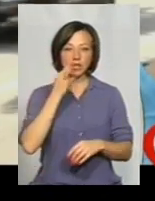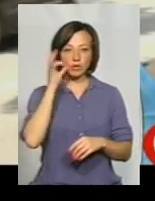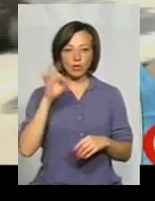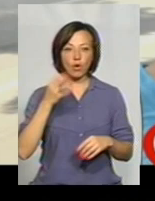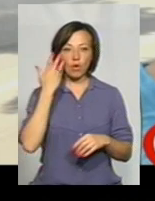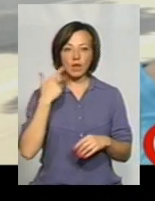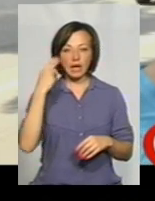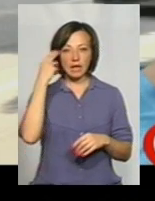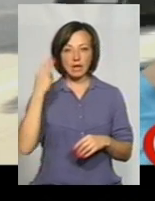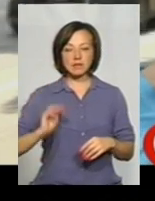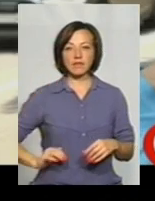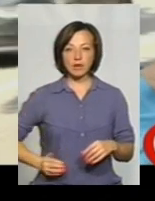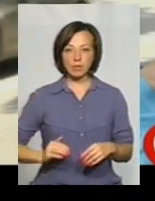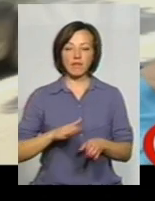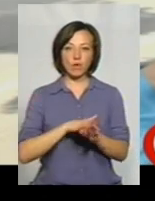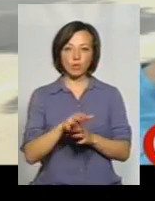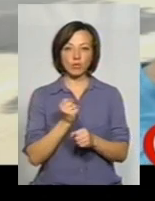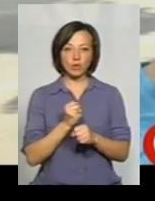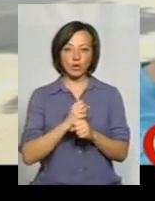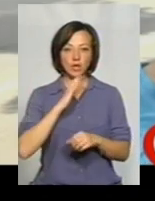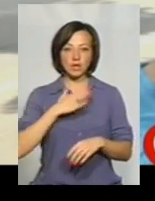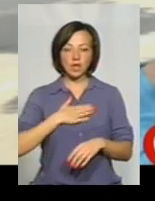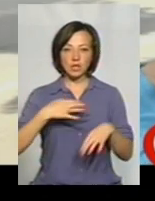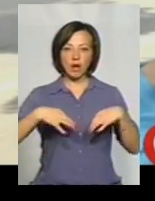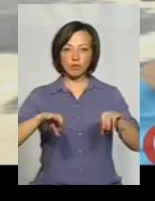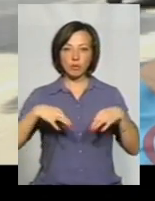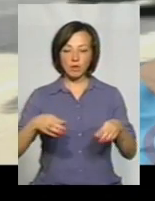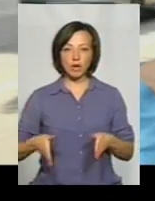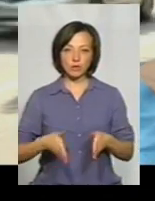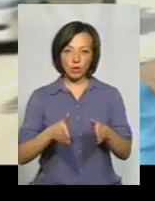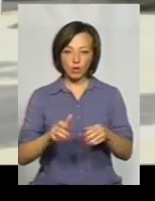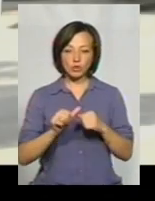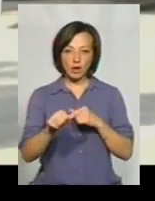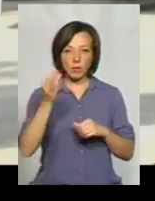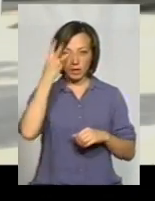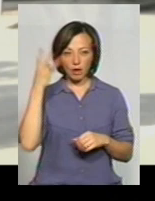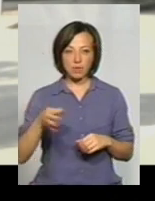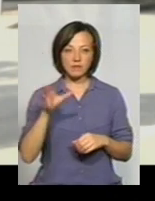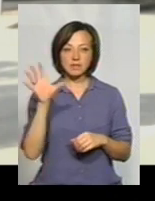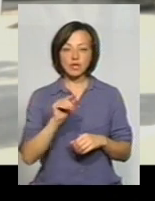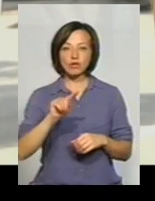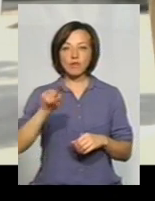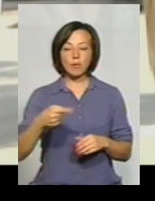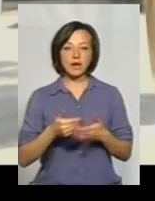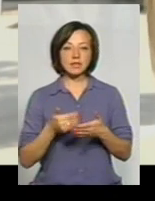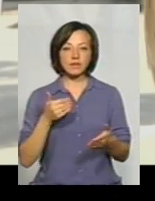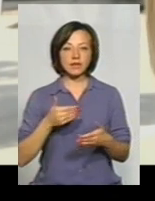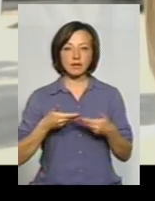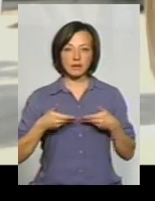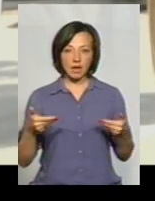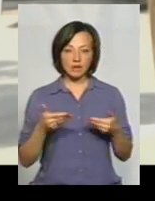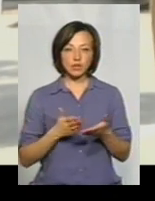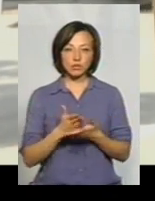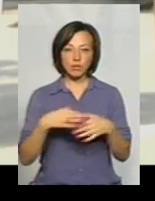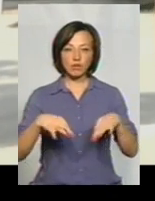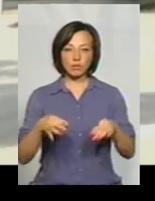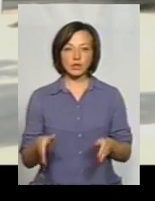китайський підрядник виконуватиме роботи на наших автомобільних дорогах, зокрема і на Хмельниччині. Все, що вимагається від нас, як від служби